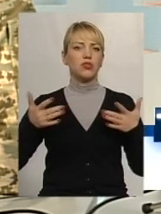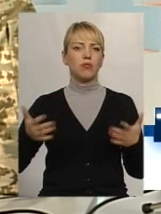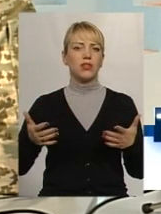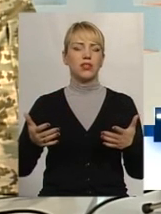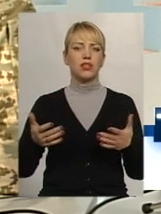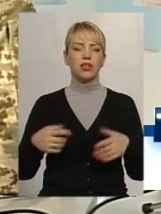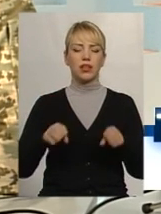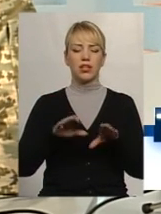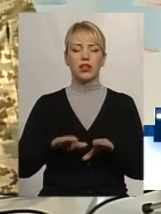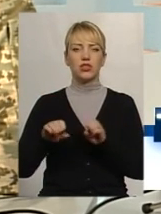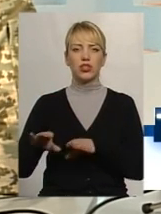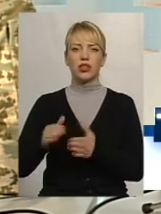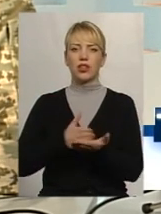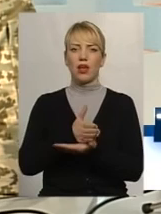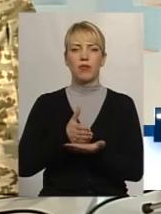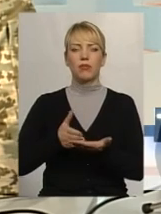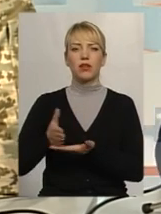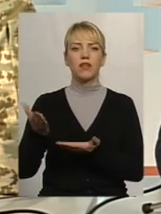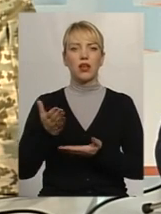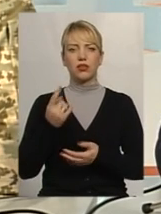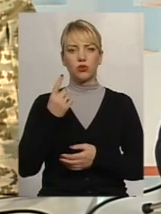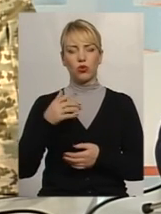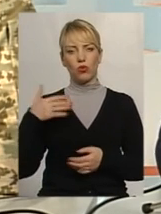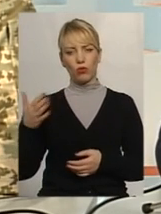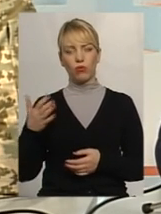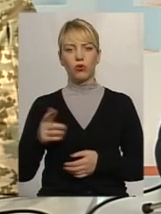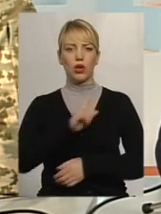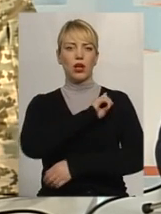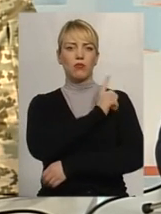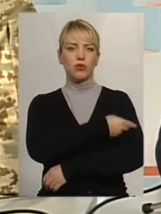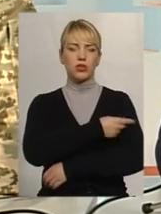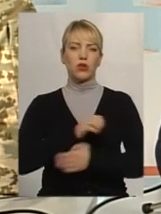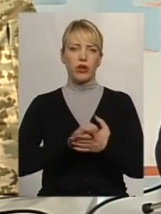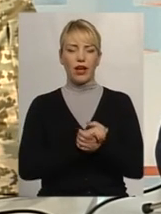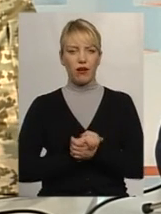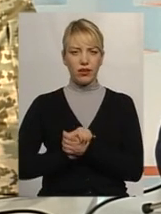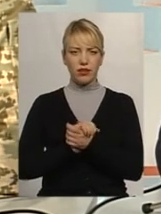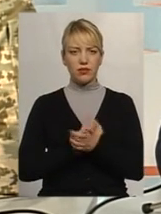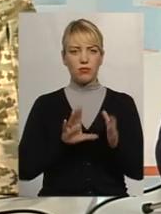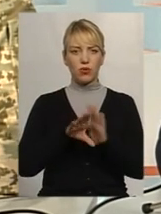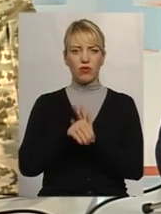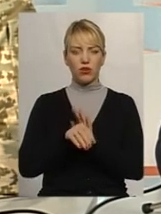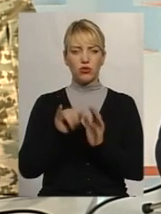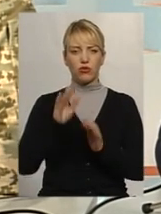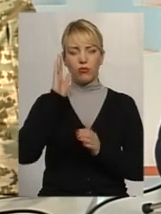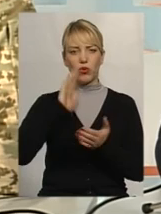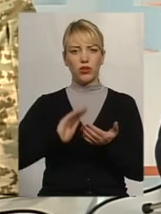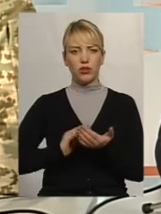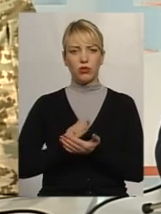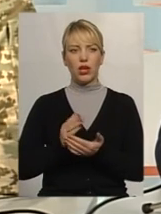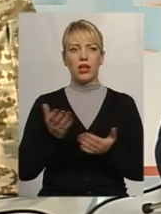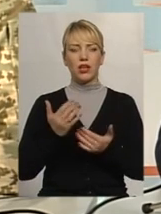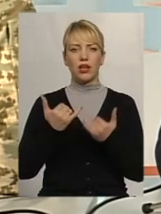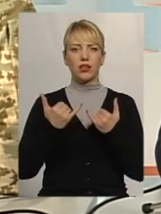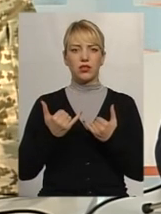рішень, напрямків, які з одного боку посилюють сам Альянс, впроваджуючи його політику, яка на